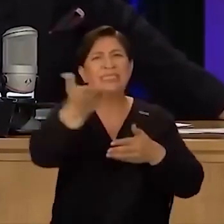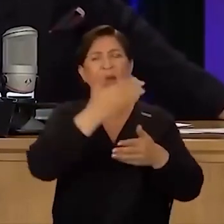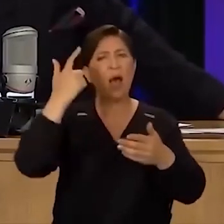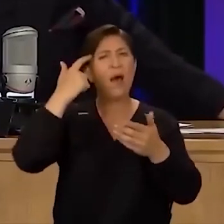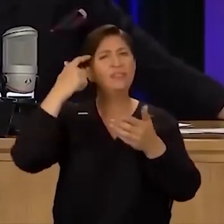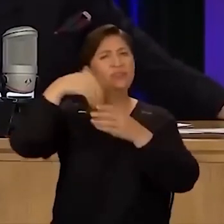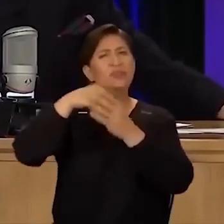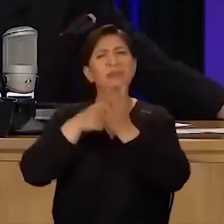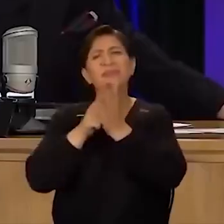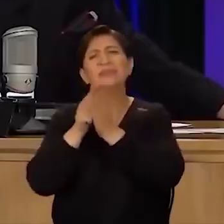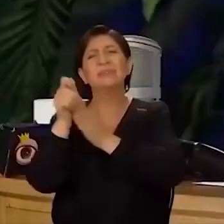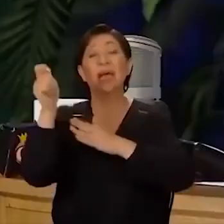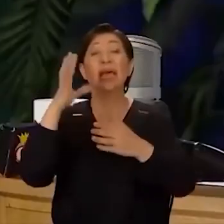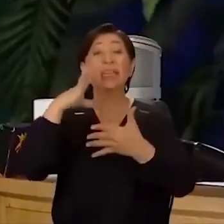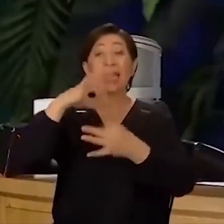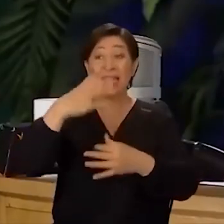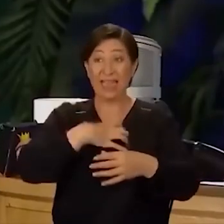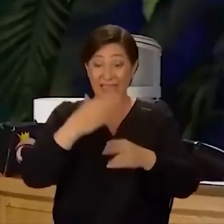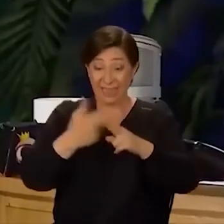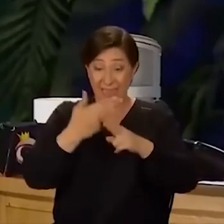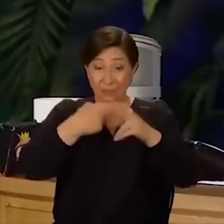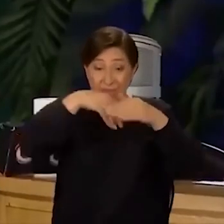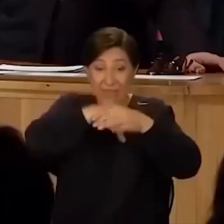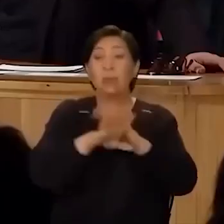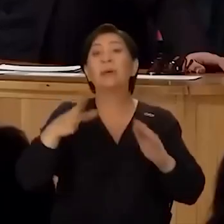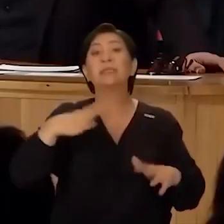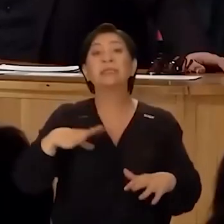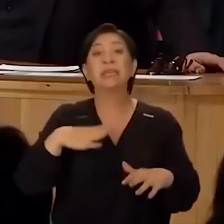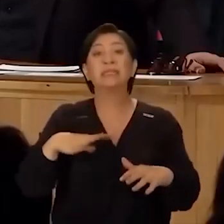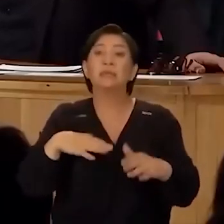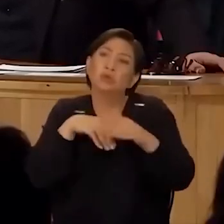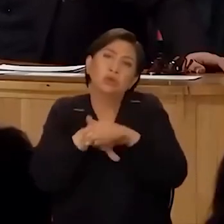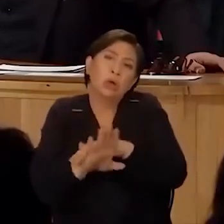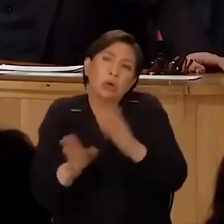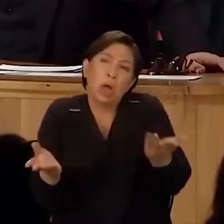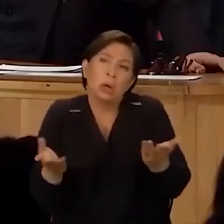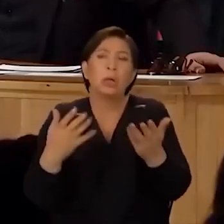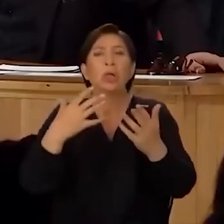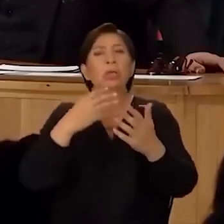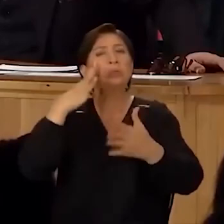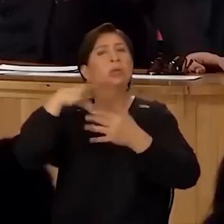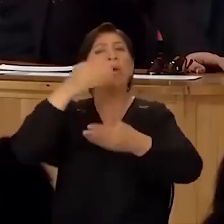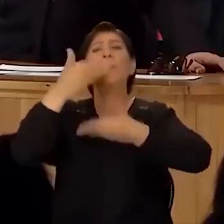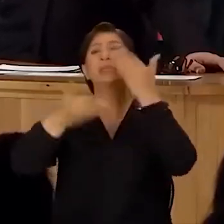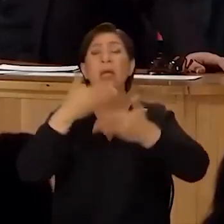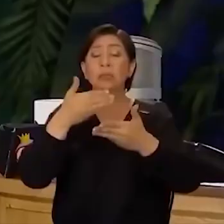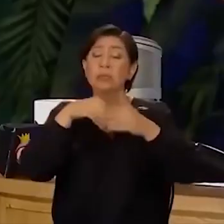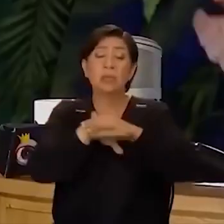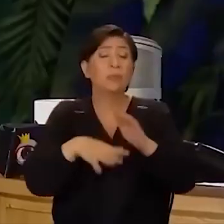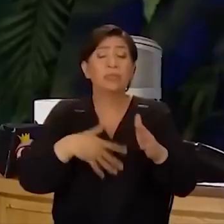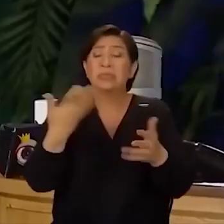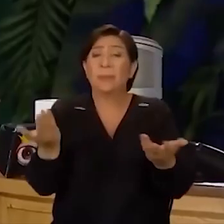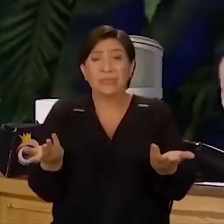hafızasında gider. Yani insan eğer kendi deneyimlerini saklamak isterse saklar ve bunu insanlara bahseder. Eğer saklamak